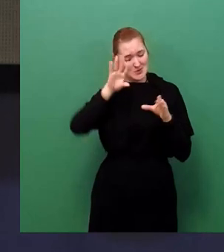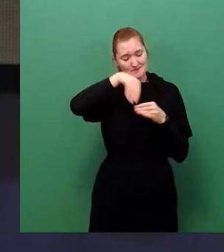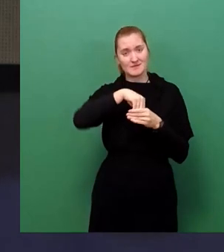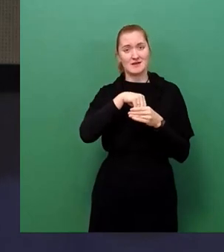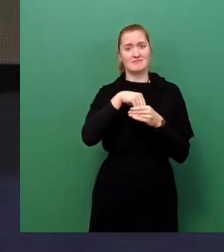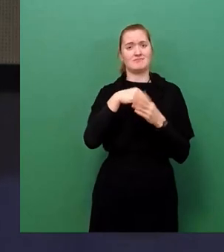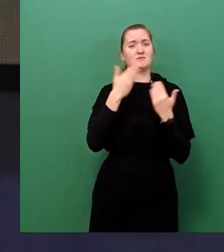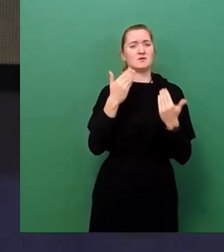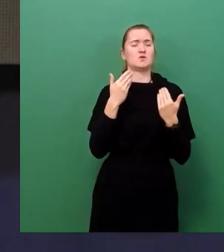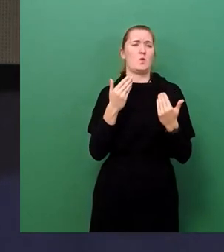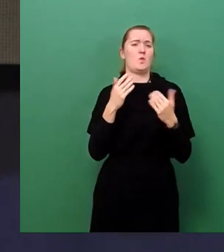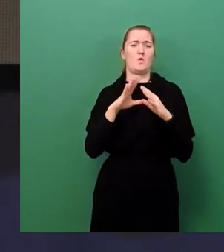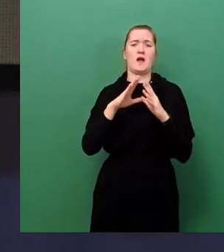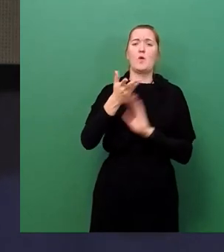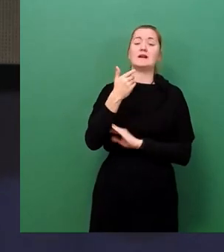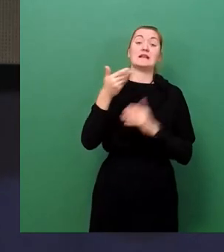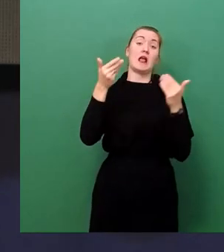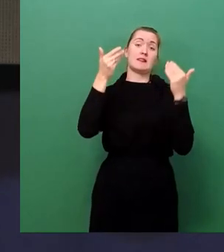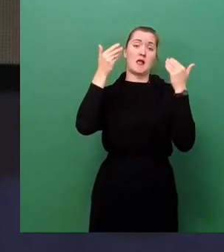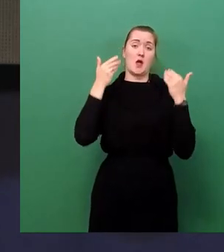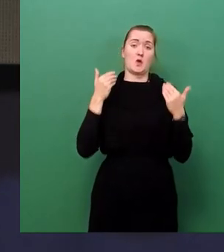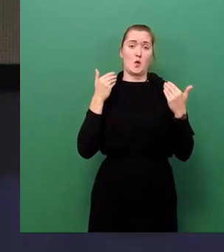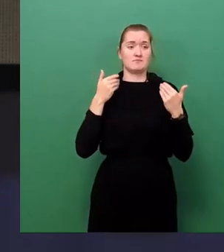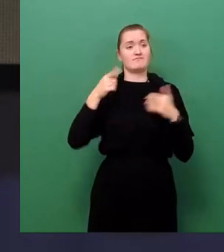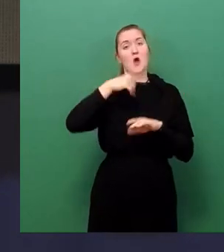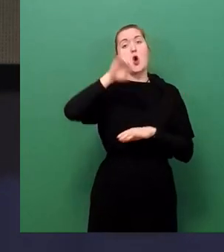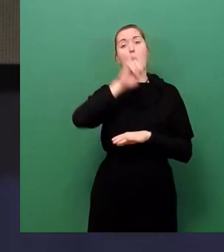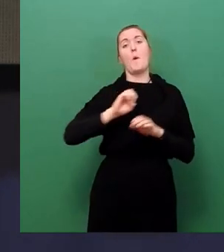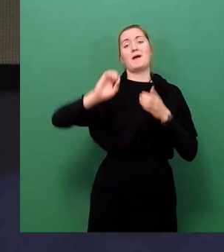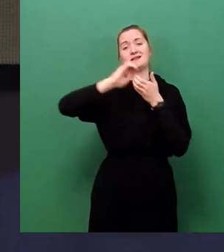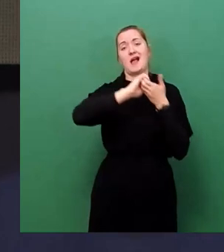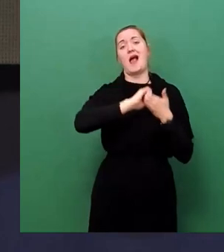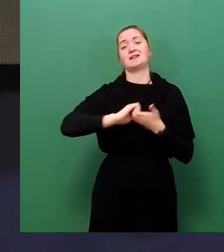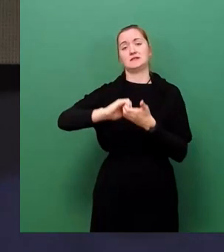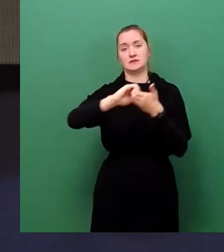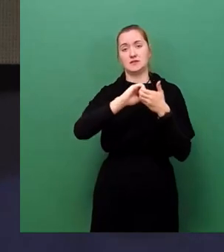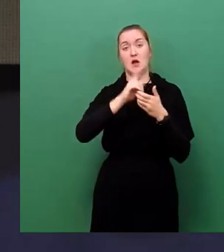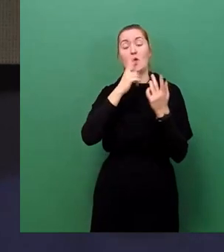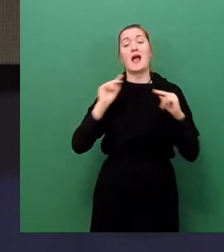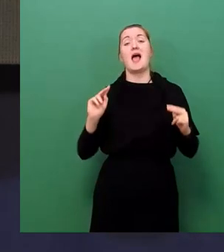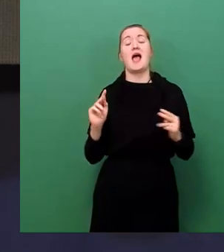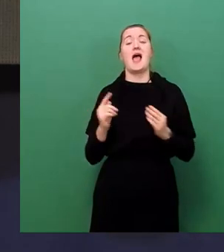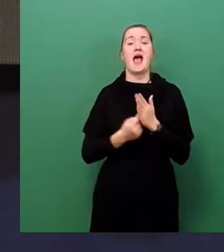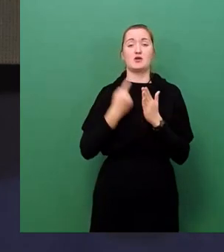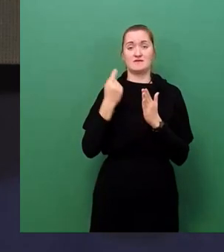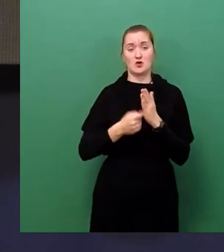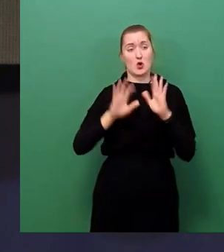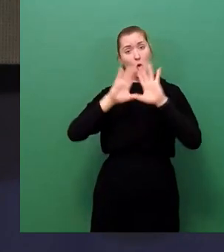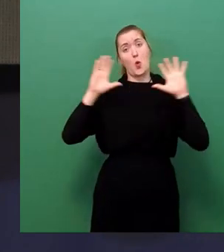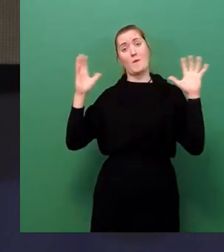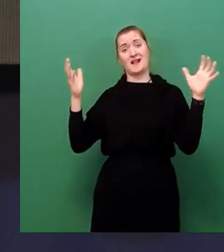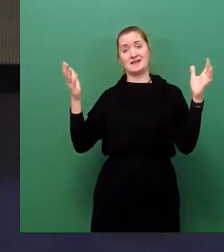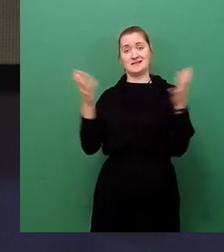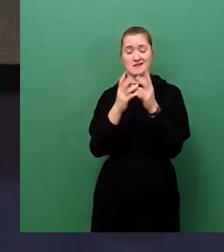wie vor dem Hintergrund eines geeinten Europas und den Herausforderungen einer globalisierten Welt.